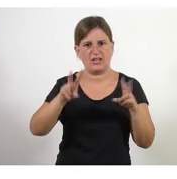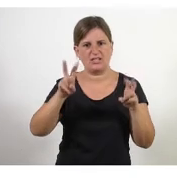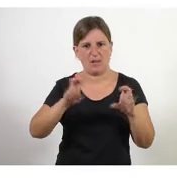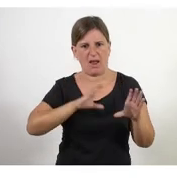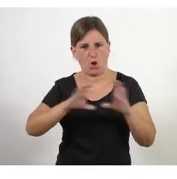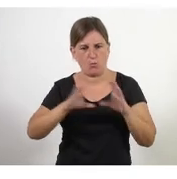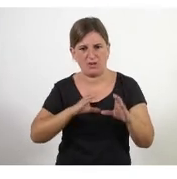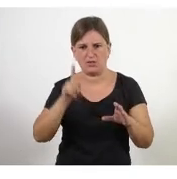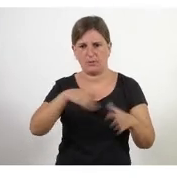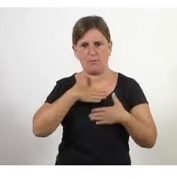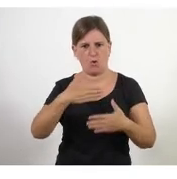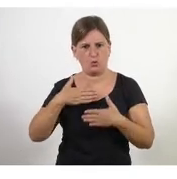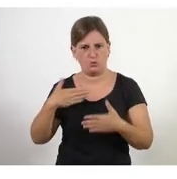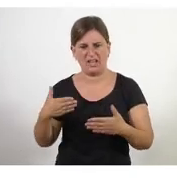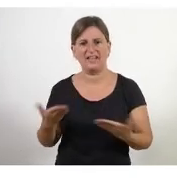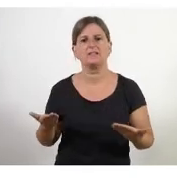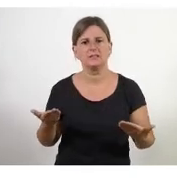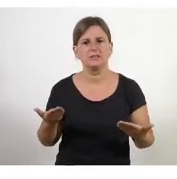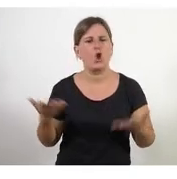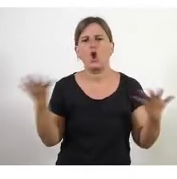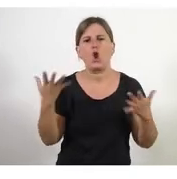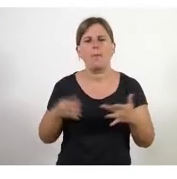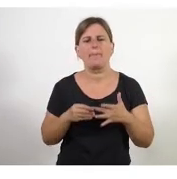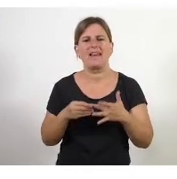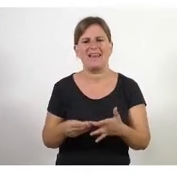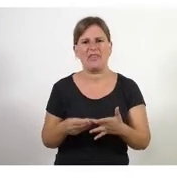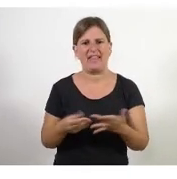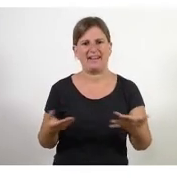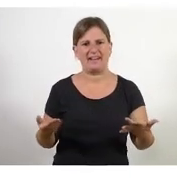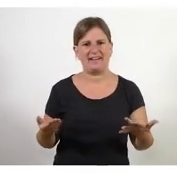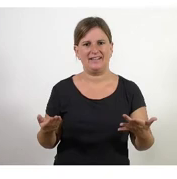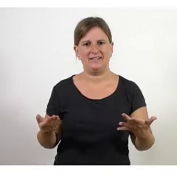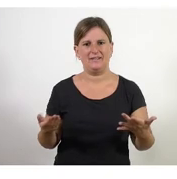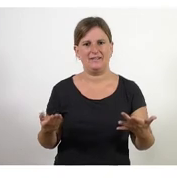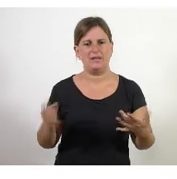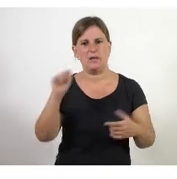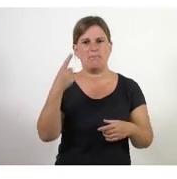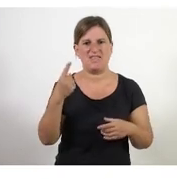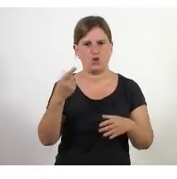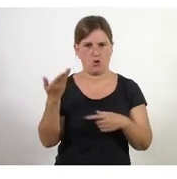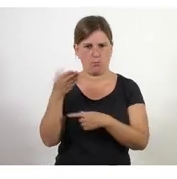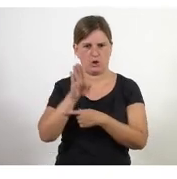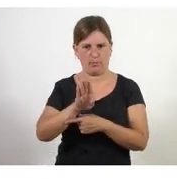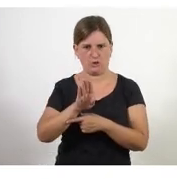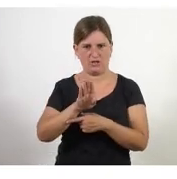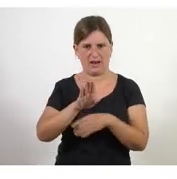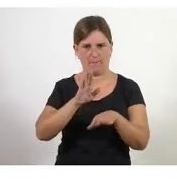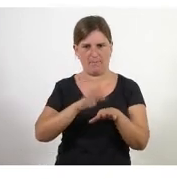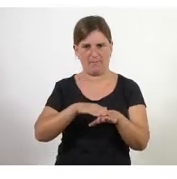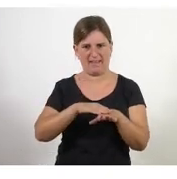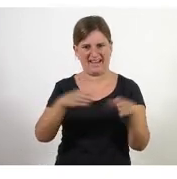voluntàries també quin estil de lideratge és el que et proposa els equips